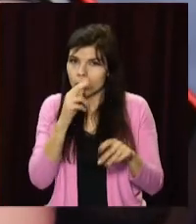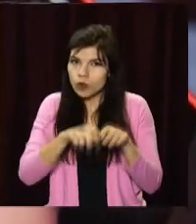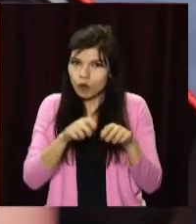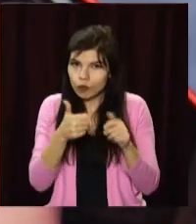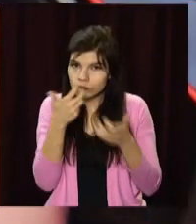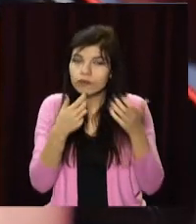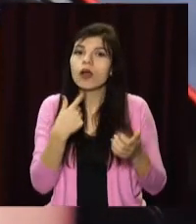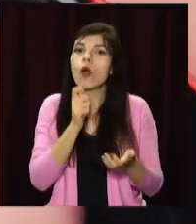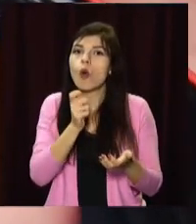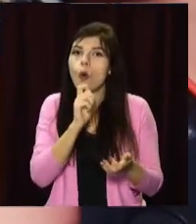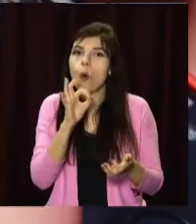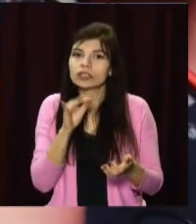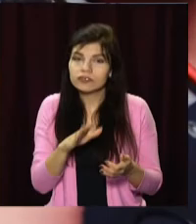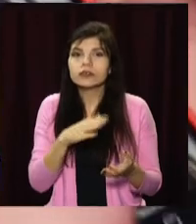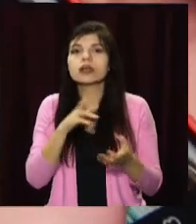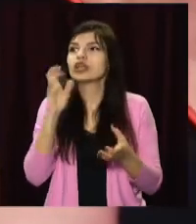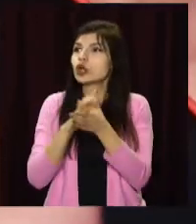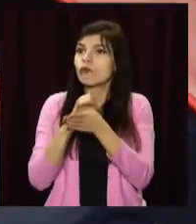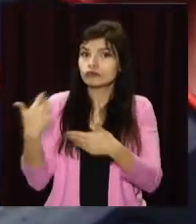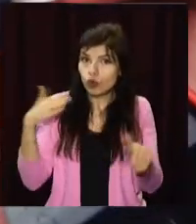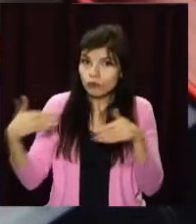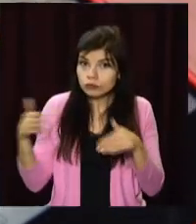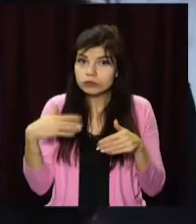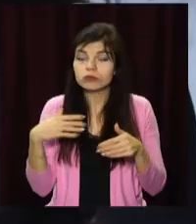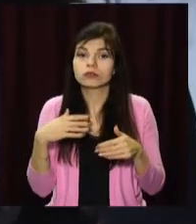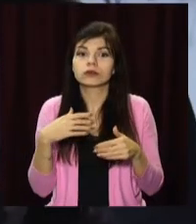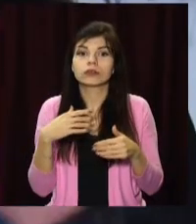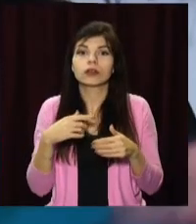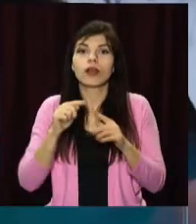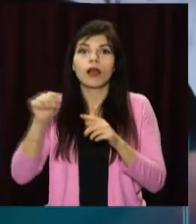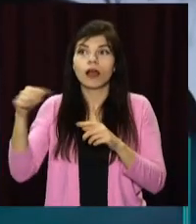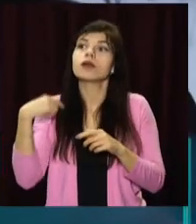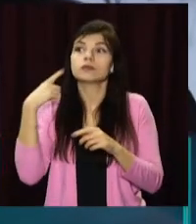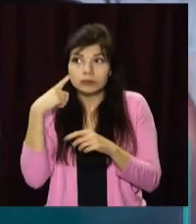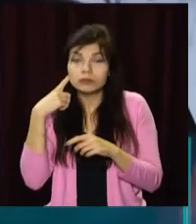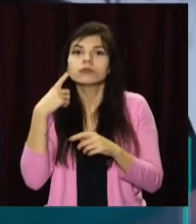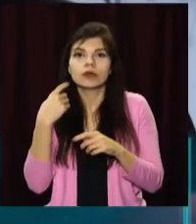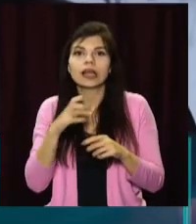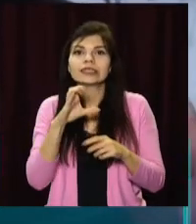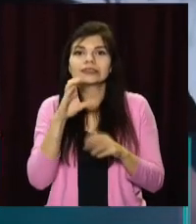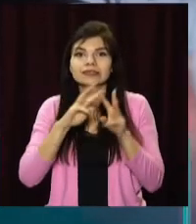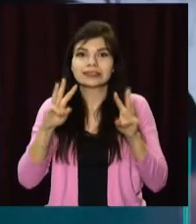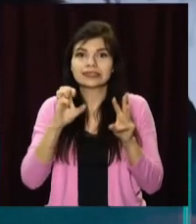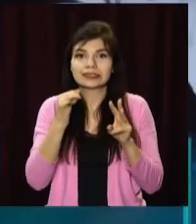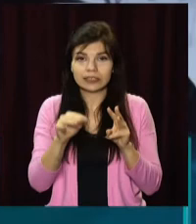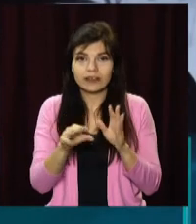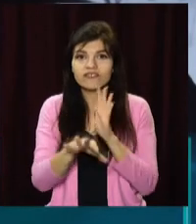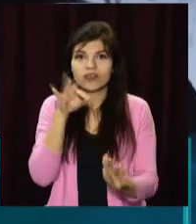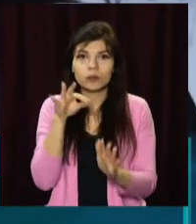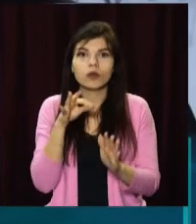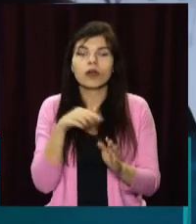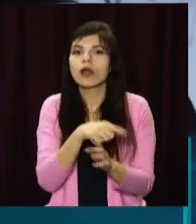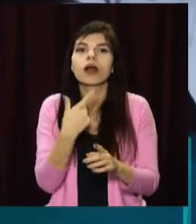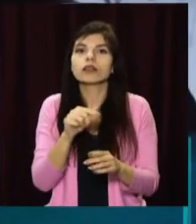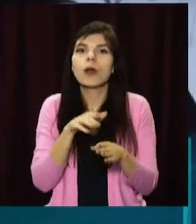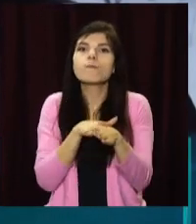ретельно перевіряє сайт, де буде робити замовлення. Читаю відзиви, знайомі кажуть, знайомих слухаю. І